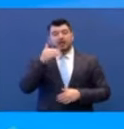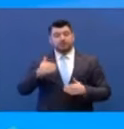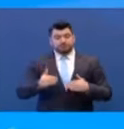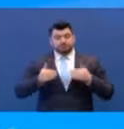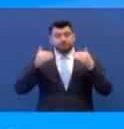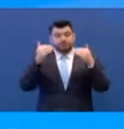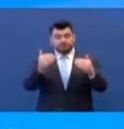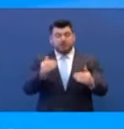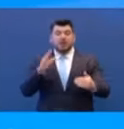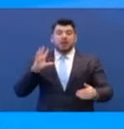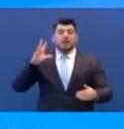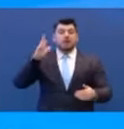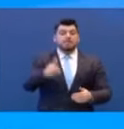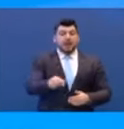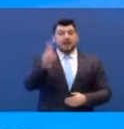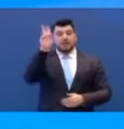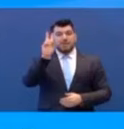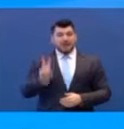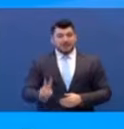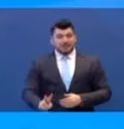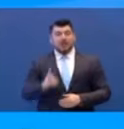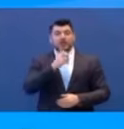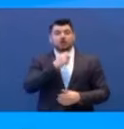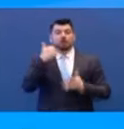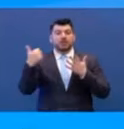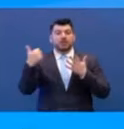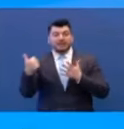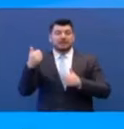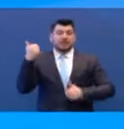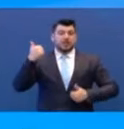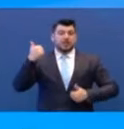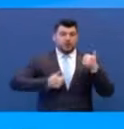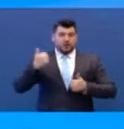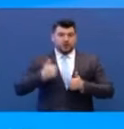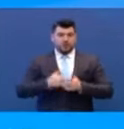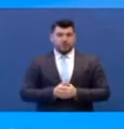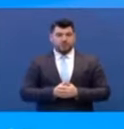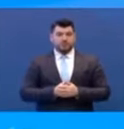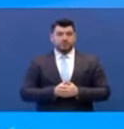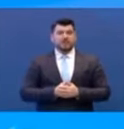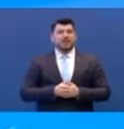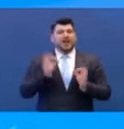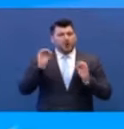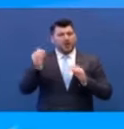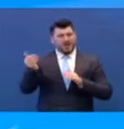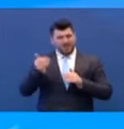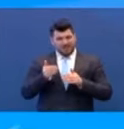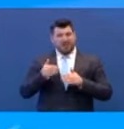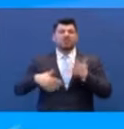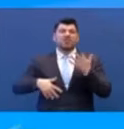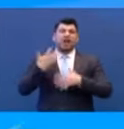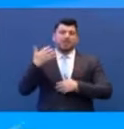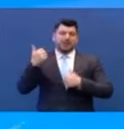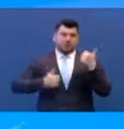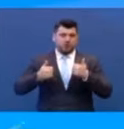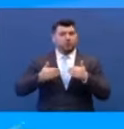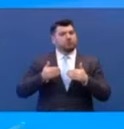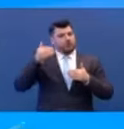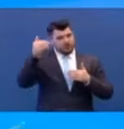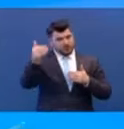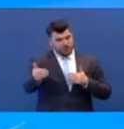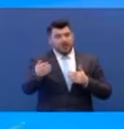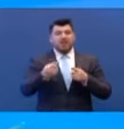έως και την Παρασκευή 26 Ιουνίου αντί για τη 15η Ιουνίου. Ενώ συνολικά για τους